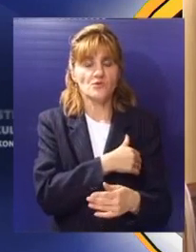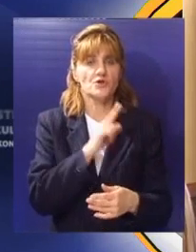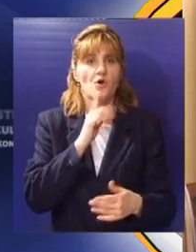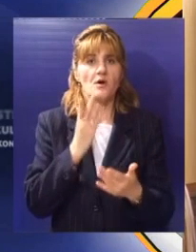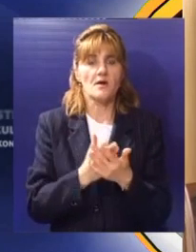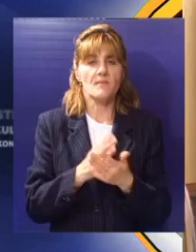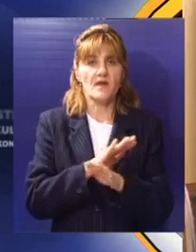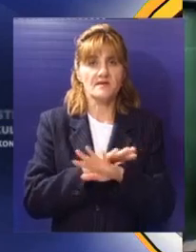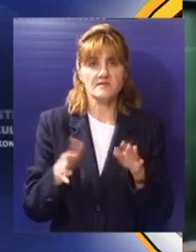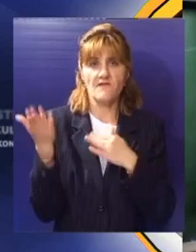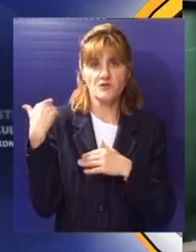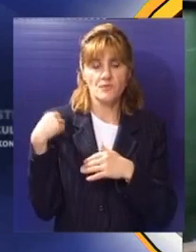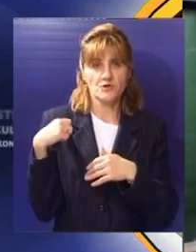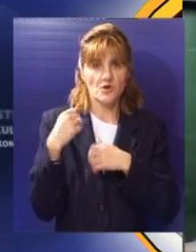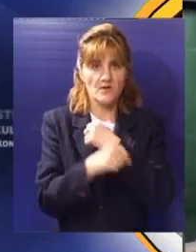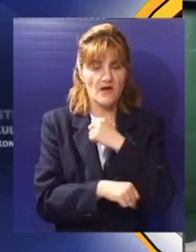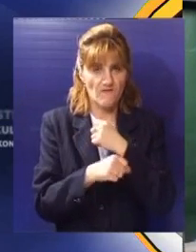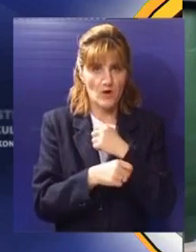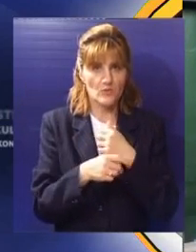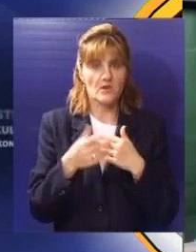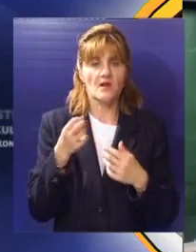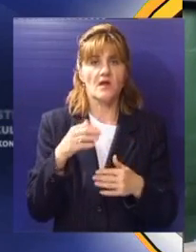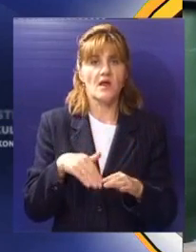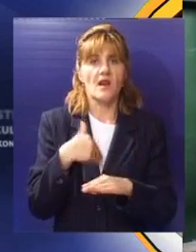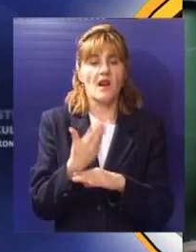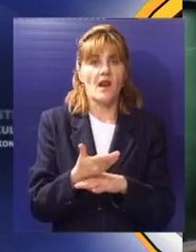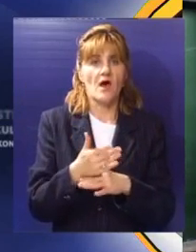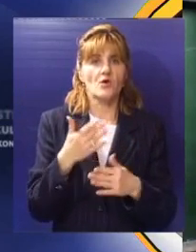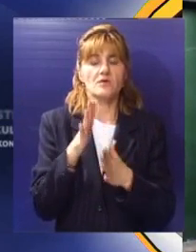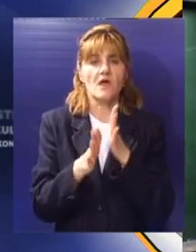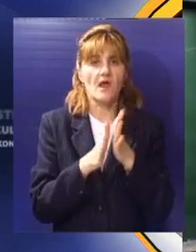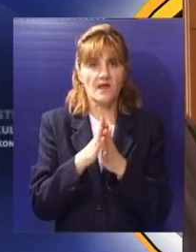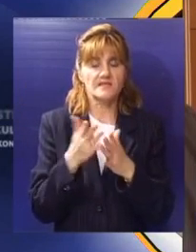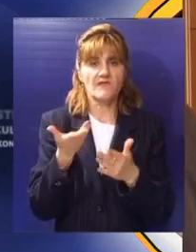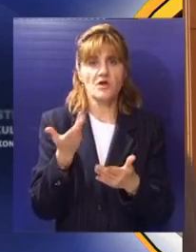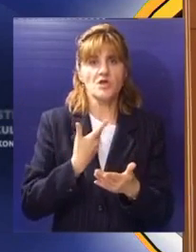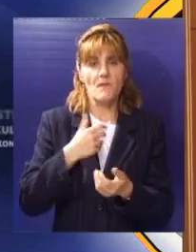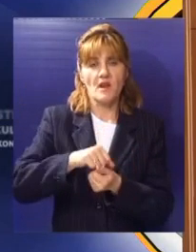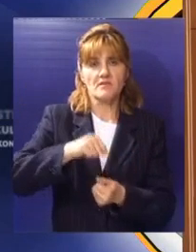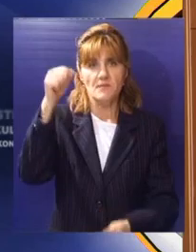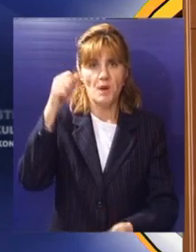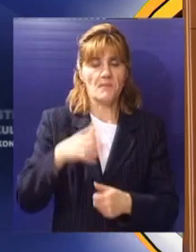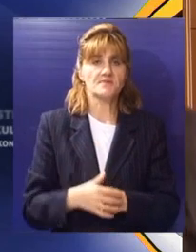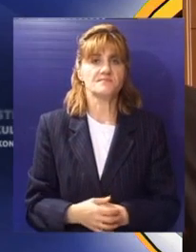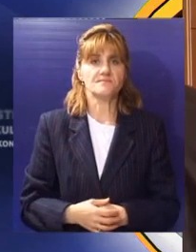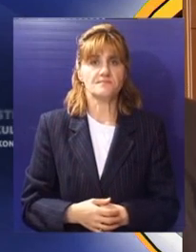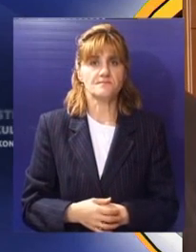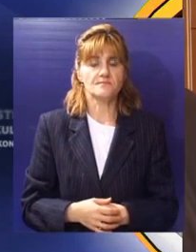diplomirali u protekih godinu dana nakon svečanog govora dekana fakulteta i pokrajinskog sekretara primili su diplome.